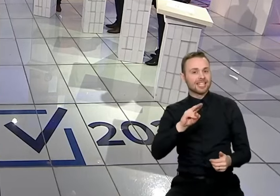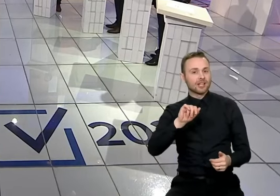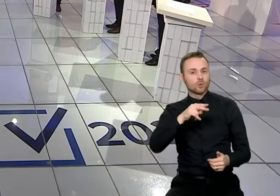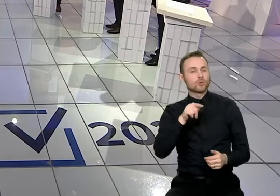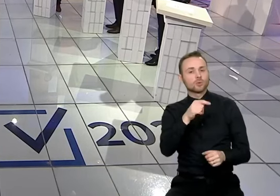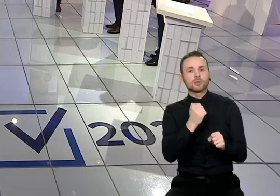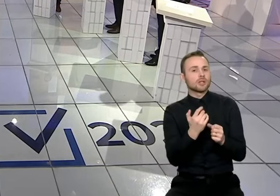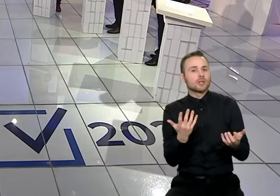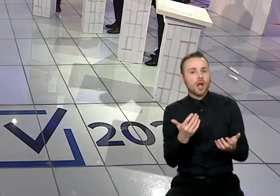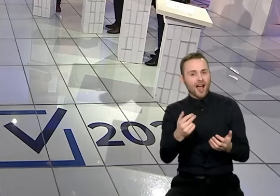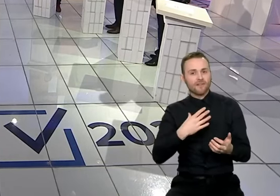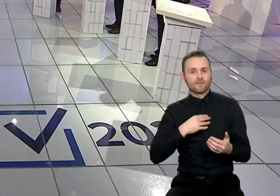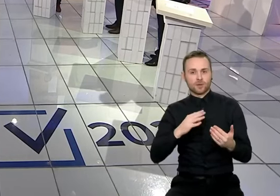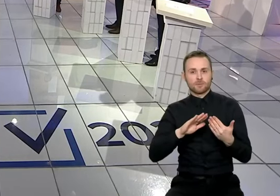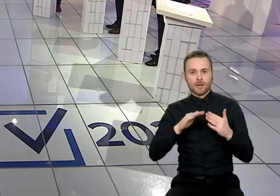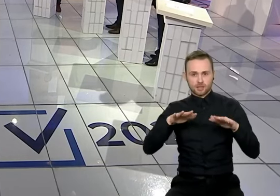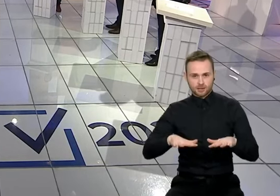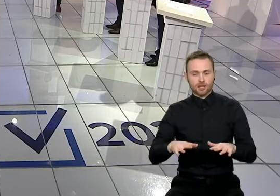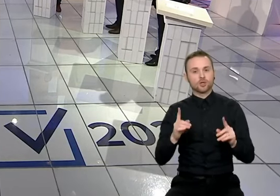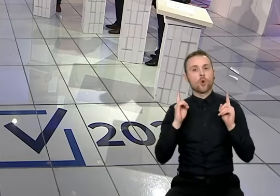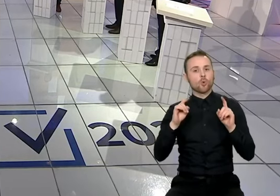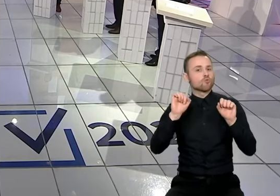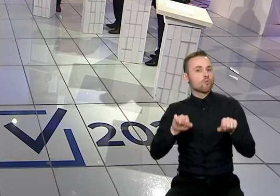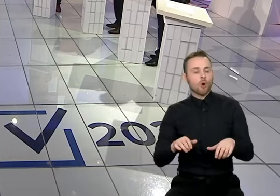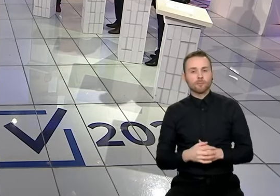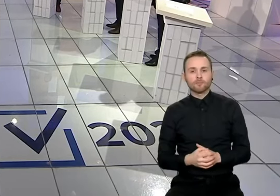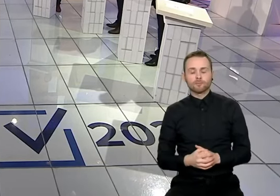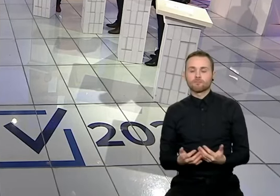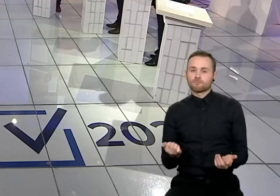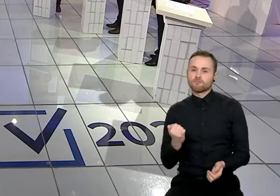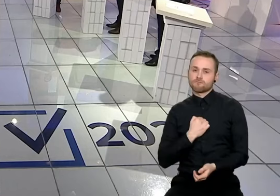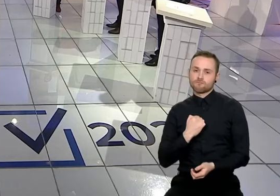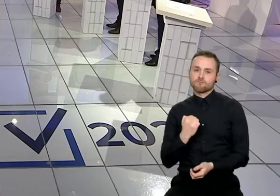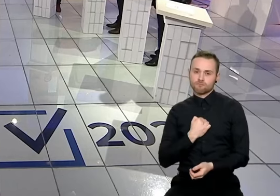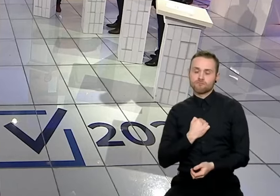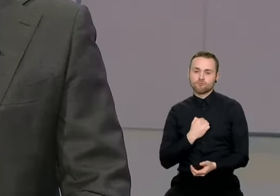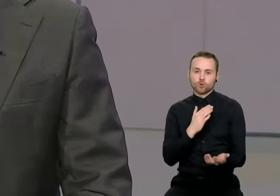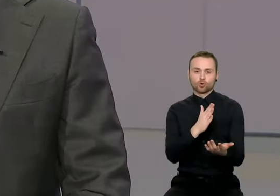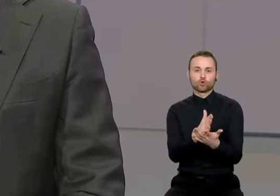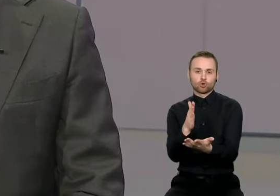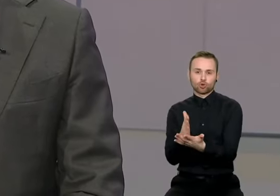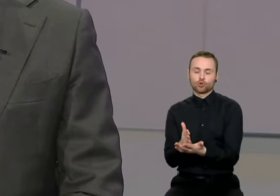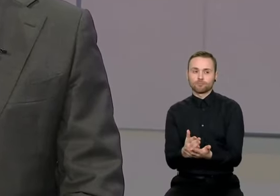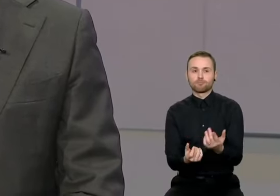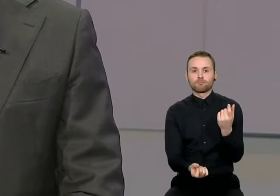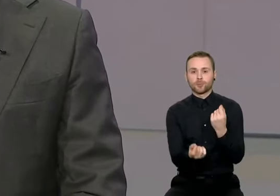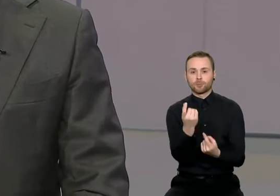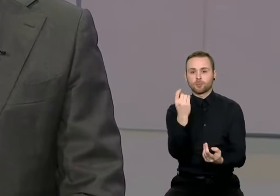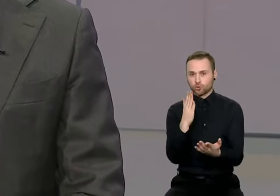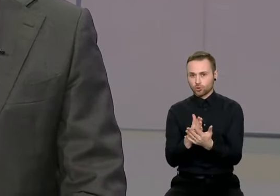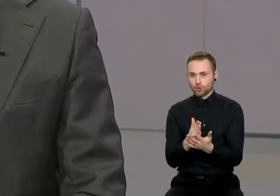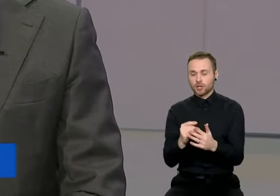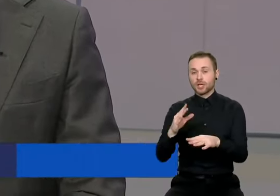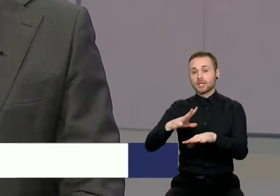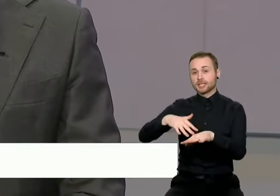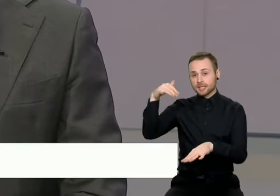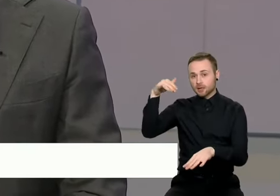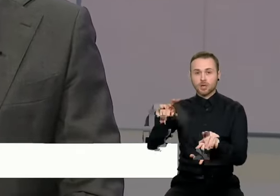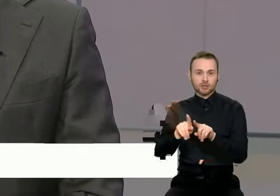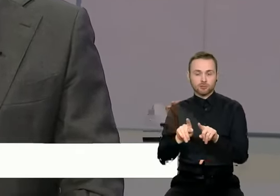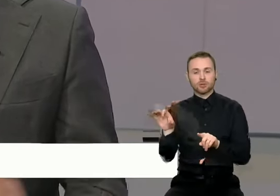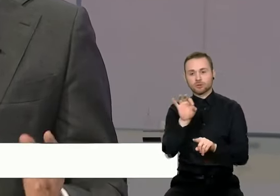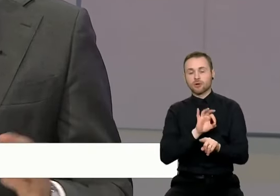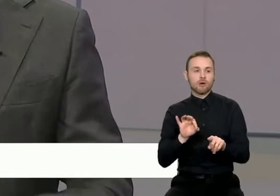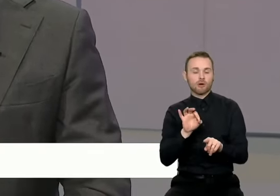ką darytumėt, kad sostinė būtų... Neturi minutę. Tenka apgalėstauti, tokiai vykiai yra. Dėja, jų pasitaiko netgi ir Seime priekabiavimo ir